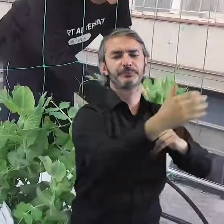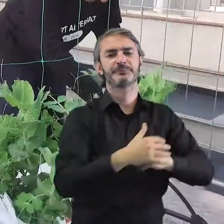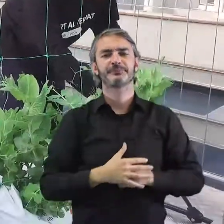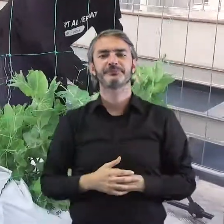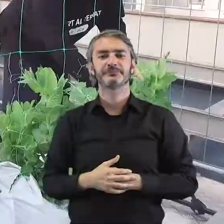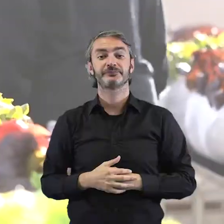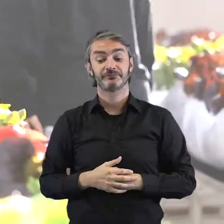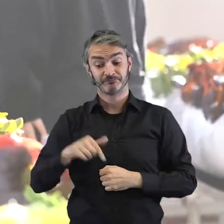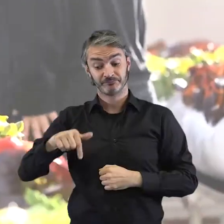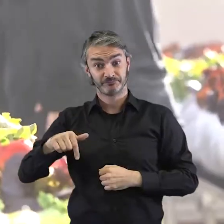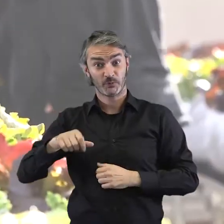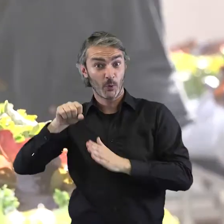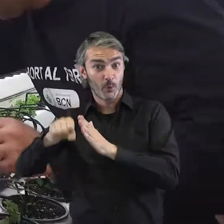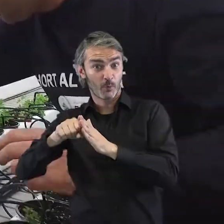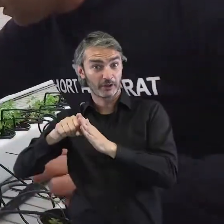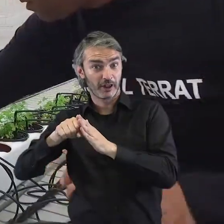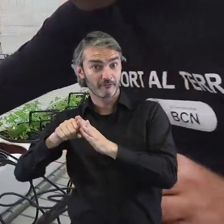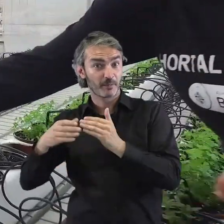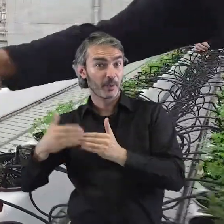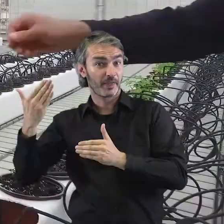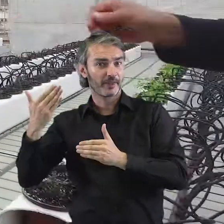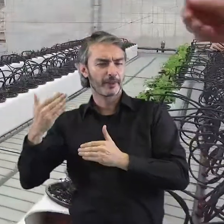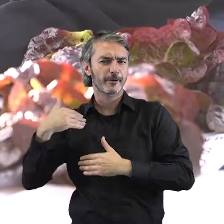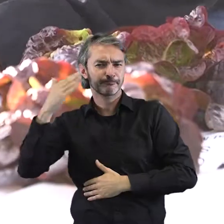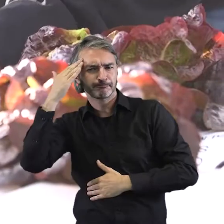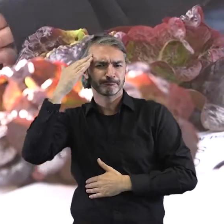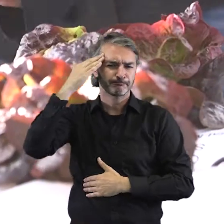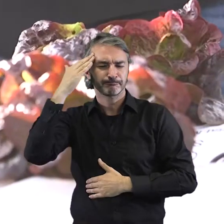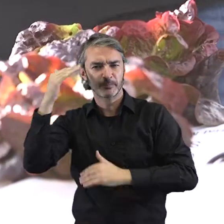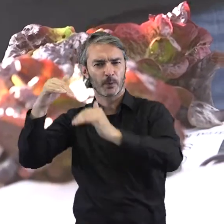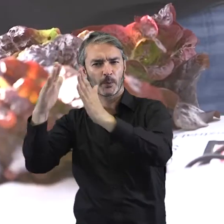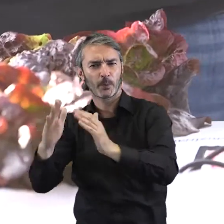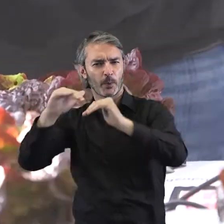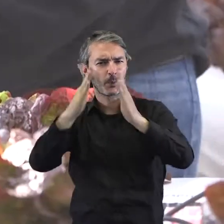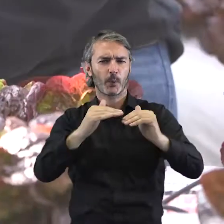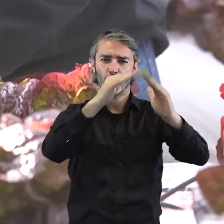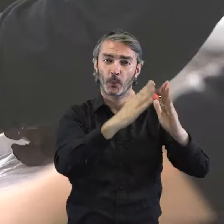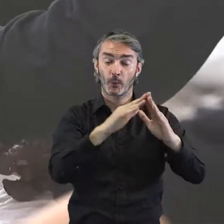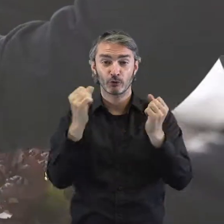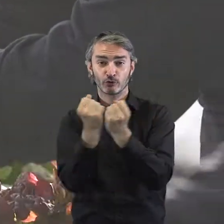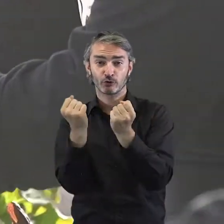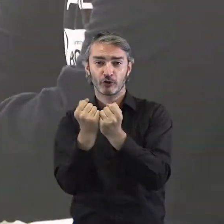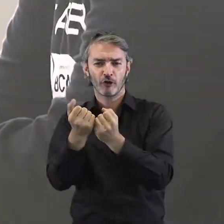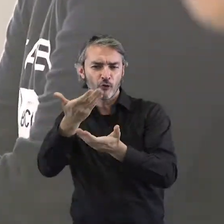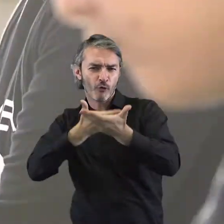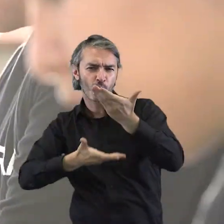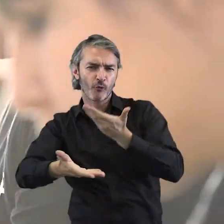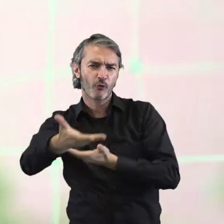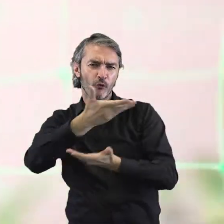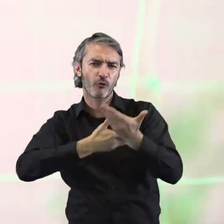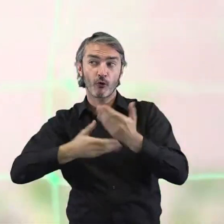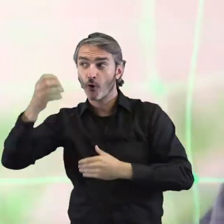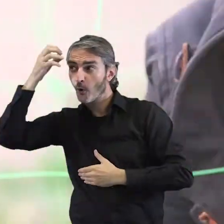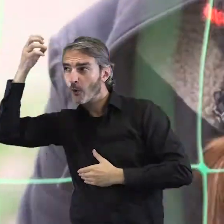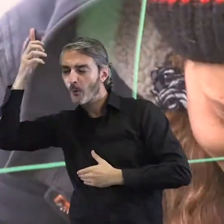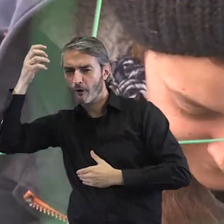aquest projecte i poder seleccionar les entitats participants, l'Institut Municipal de Persones amb Discapacitat ha treballat en xarxa